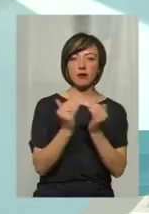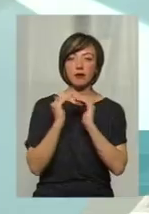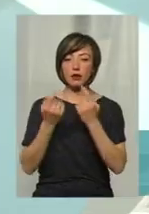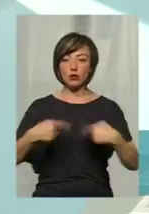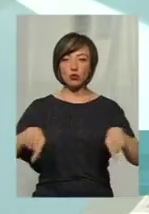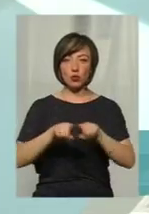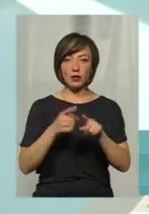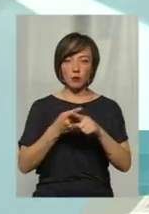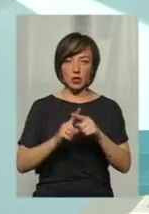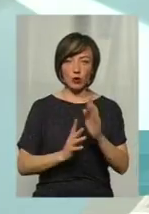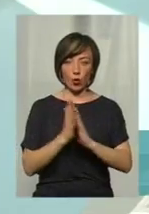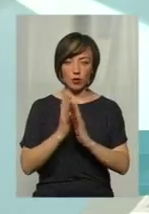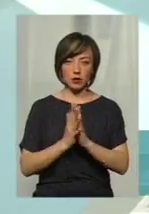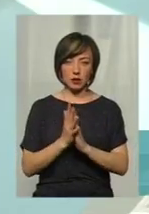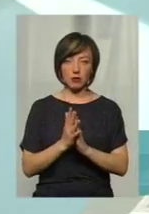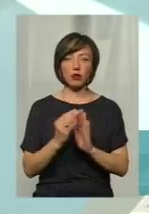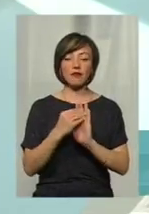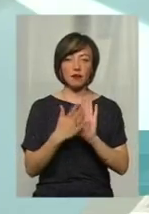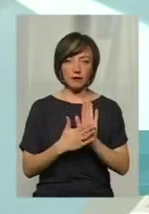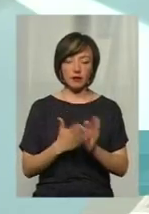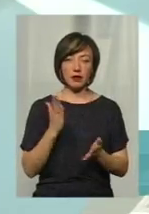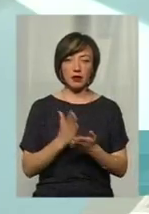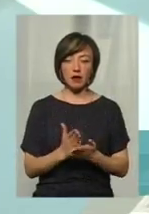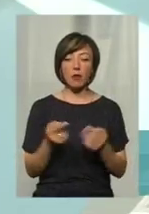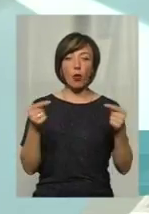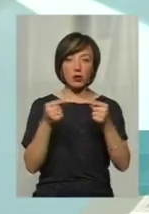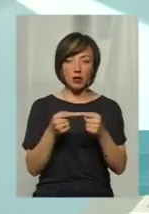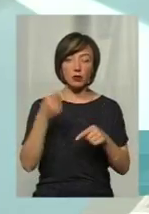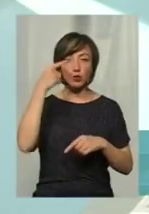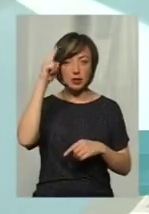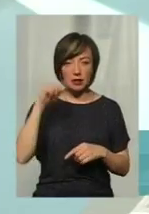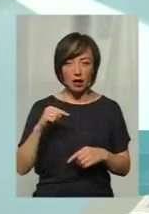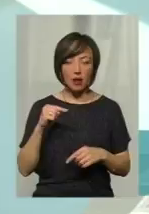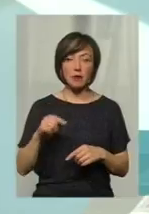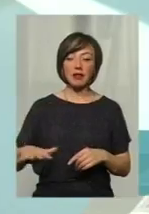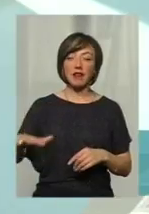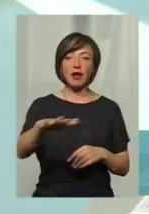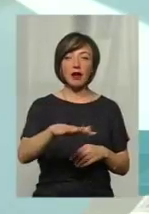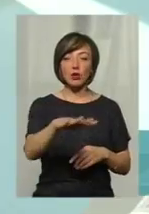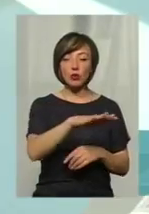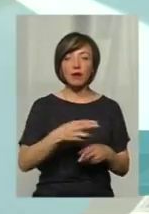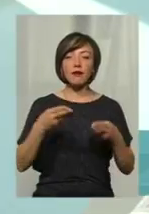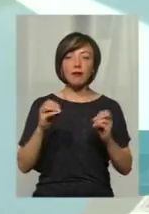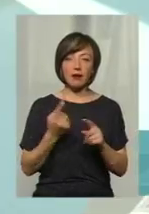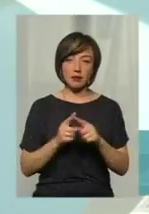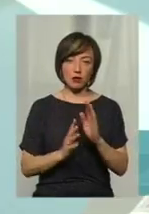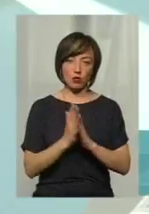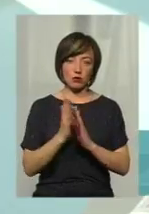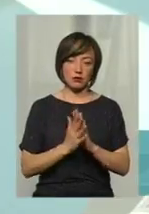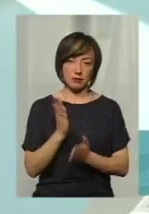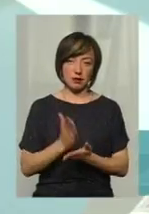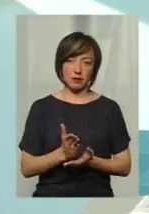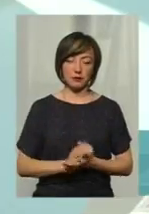поленолисті встановлено. І ми конкретно і точно знаємо території, де вони